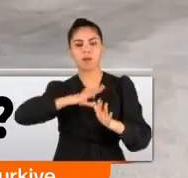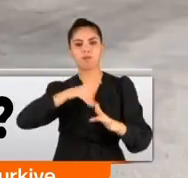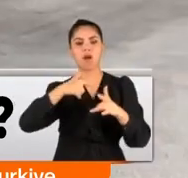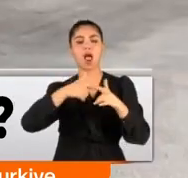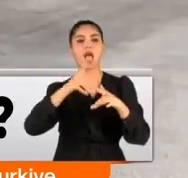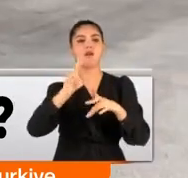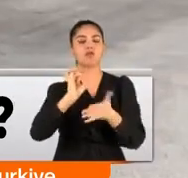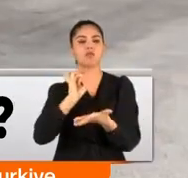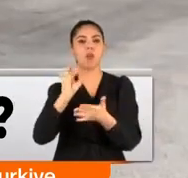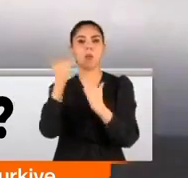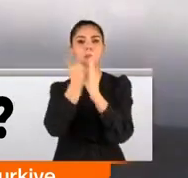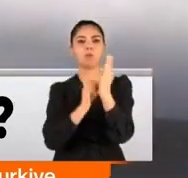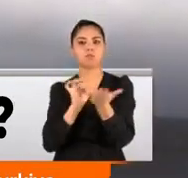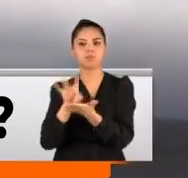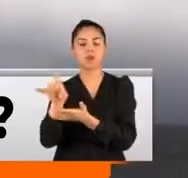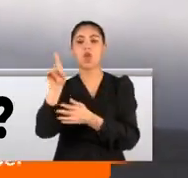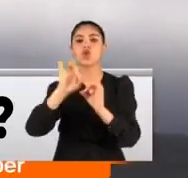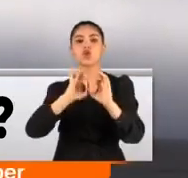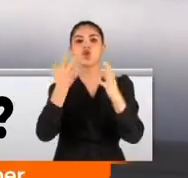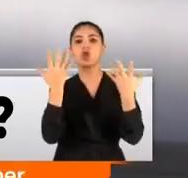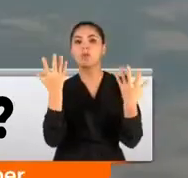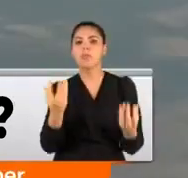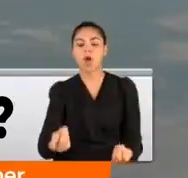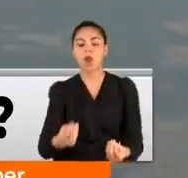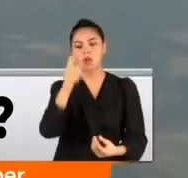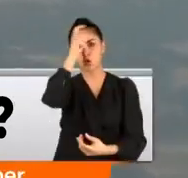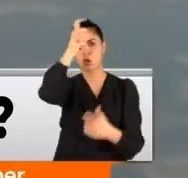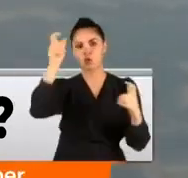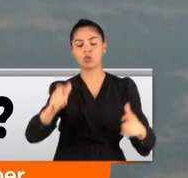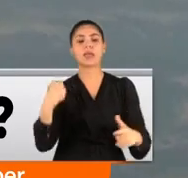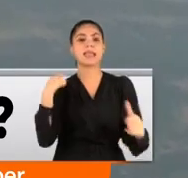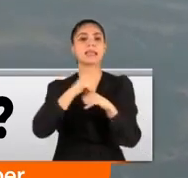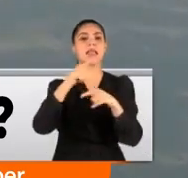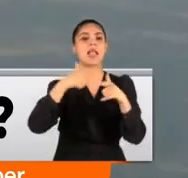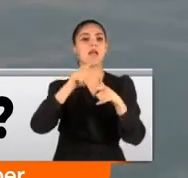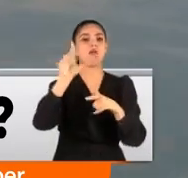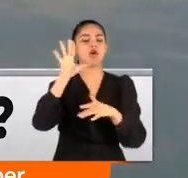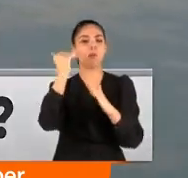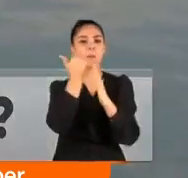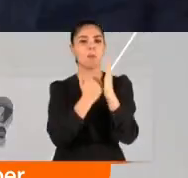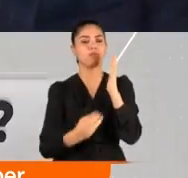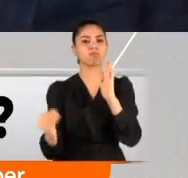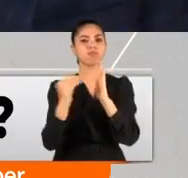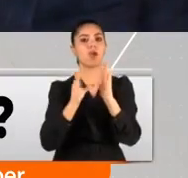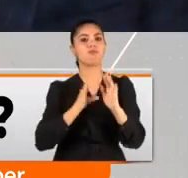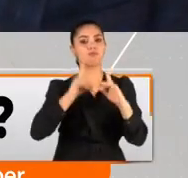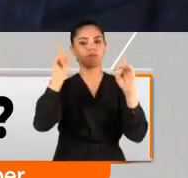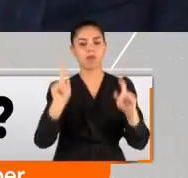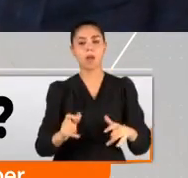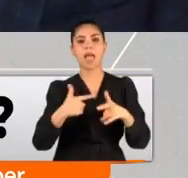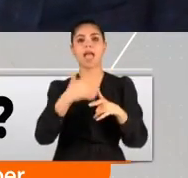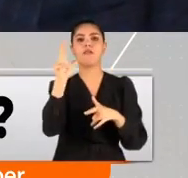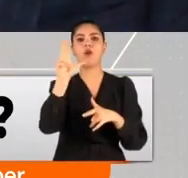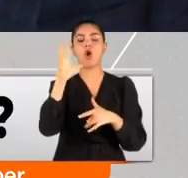çıkarılmıştı. Peki çözüm seçenekleri arasında Türkiye'nin yeniden F-35 programına dahil edilmesi var mı? F-35'lerin